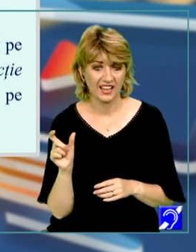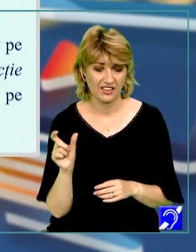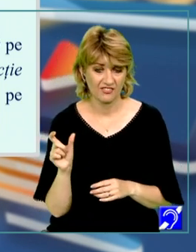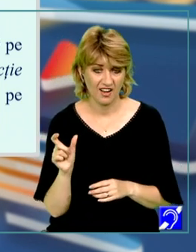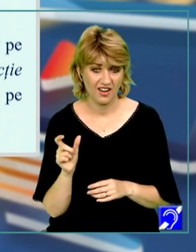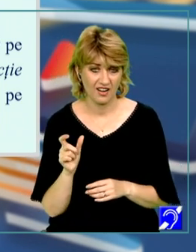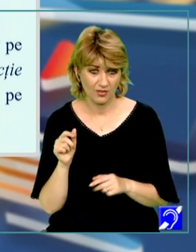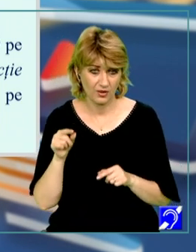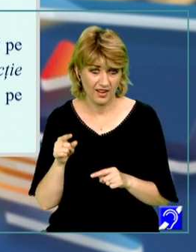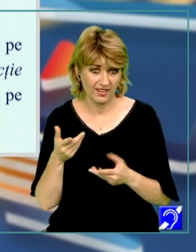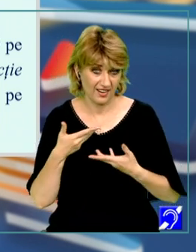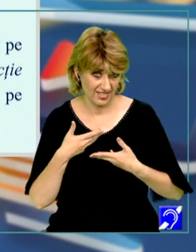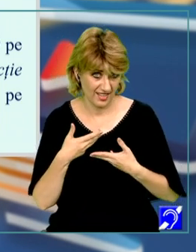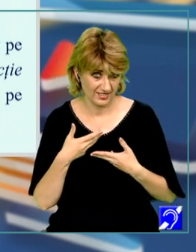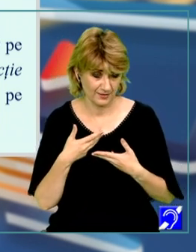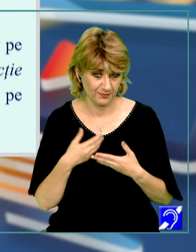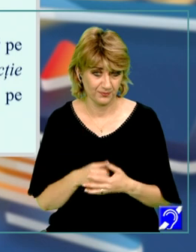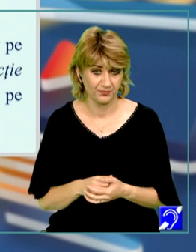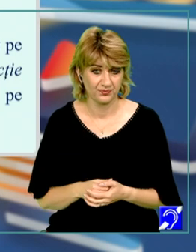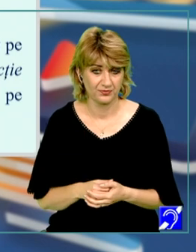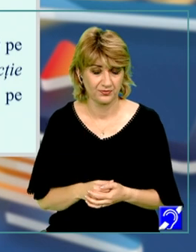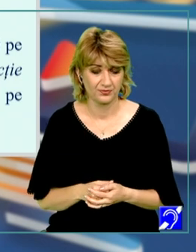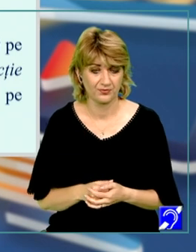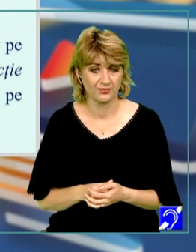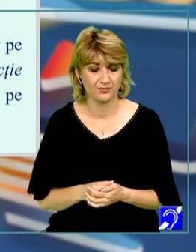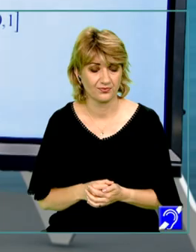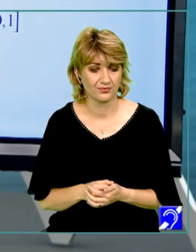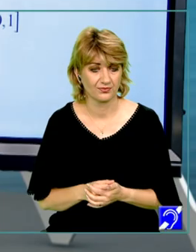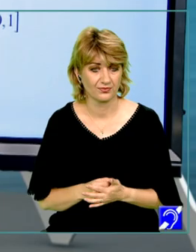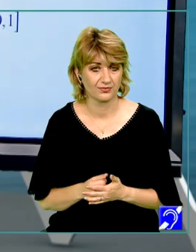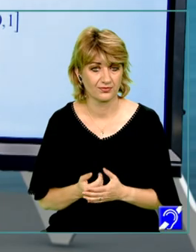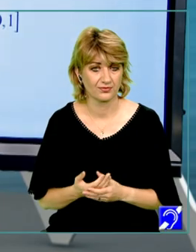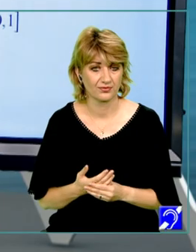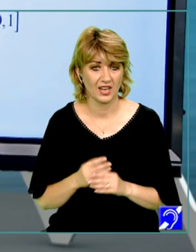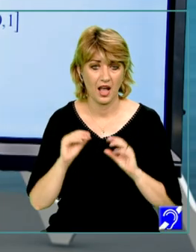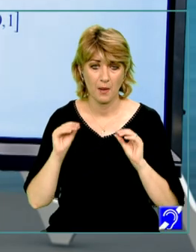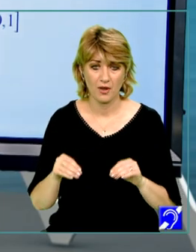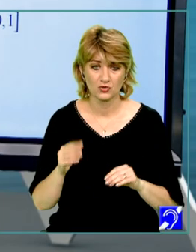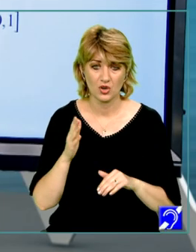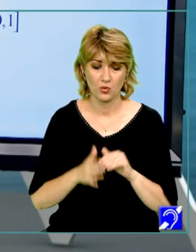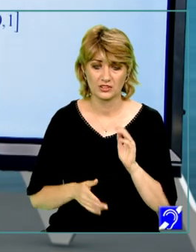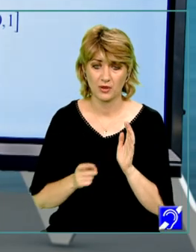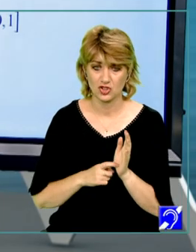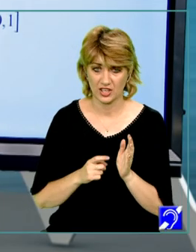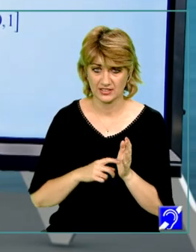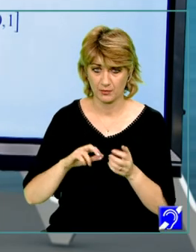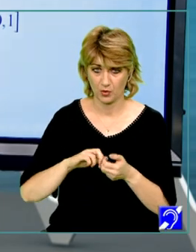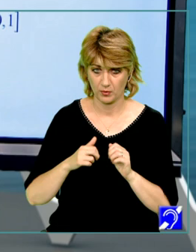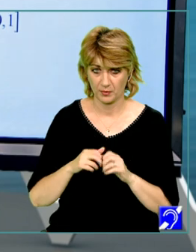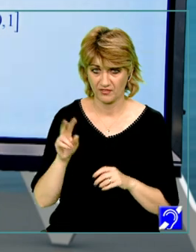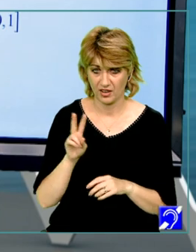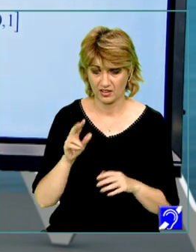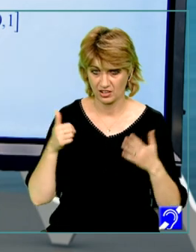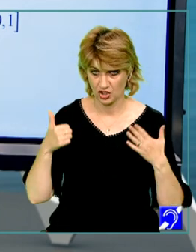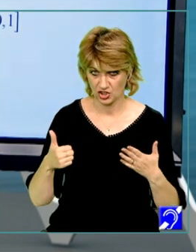de discuție, insistă asupra acestui aspect. Am ajuns la ultima cerință a problemei din varianta